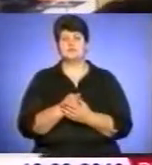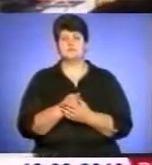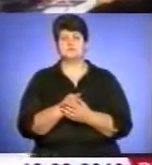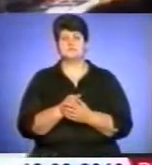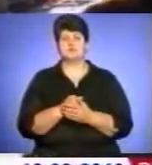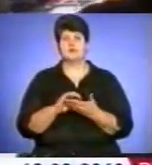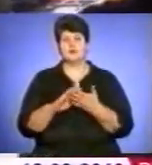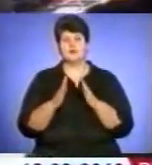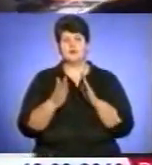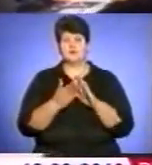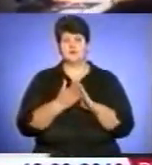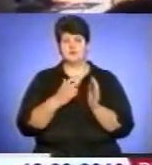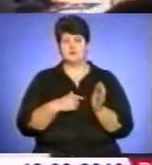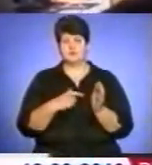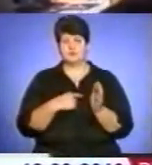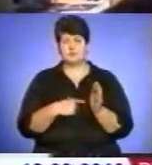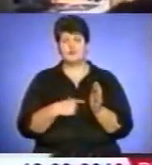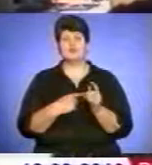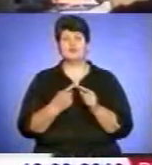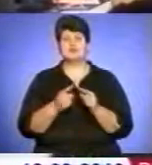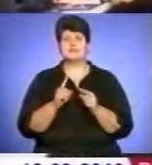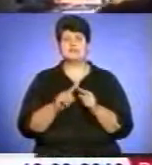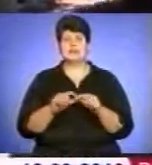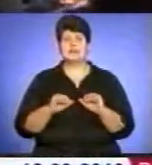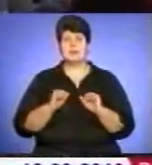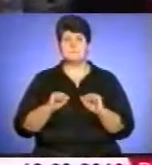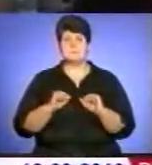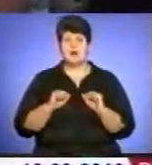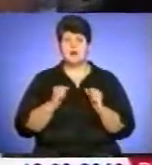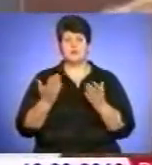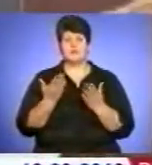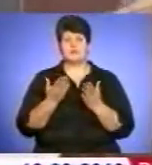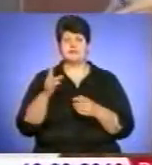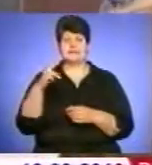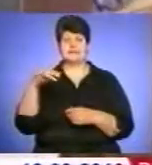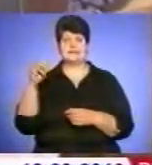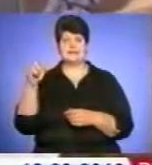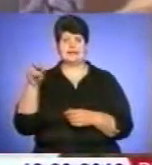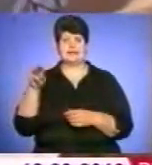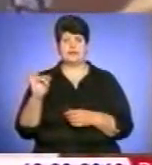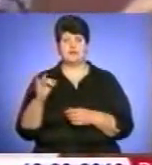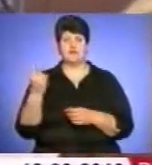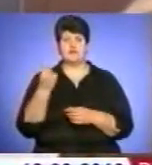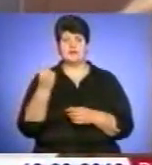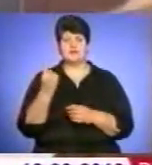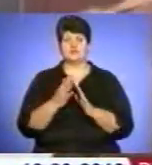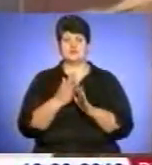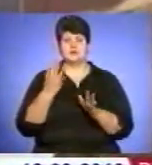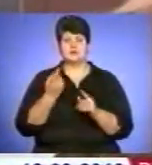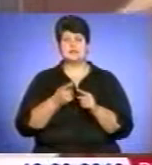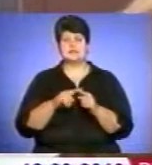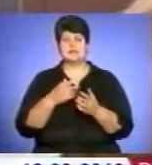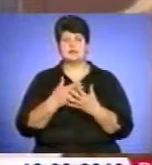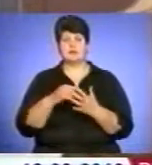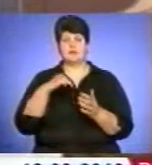внутрішнього консенсусу. Ну, а також і намагання якоїсь дієти. першу чергу, напевно, морально, якісь, напевно,